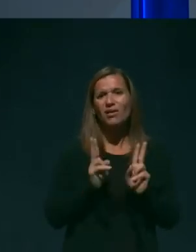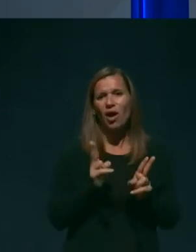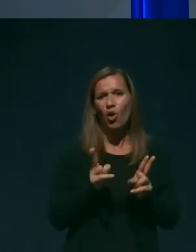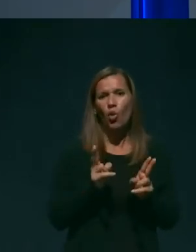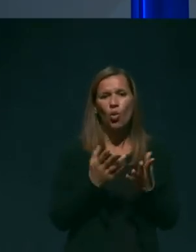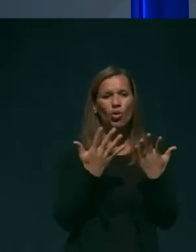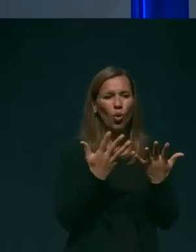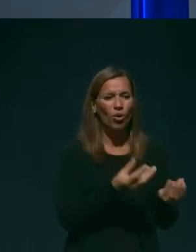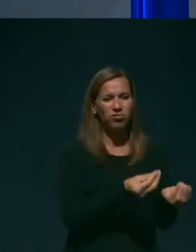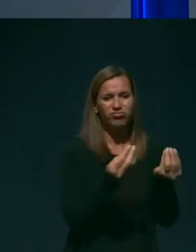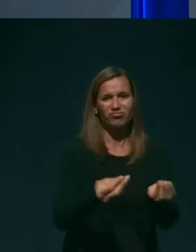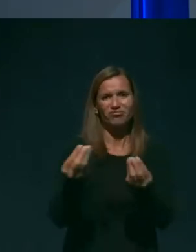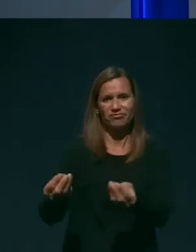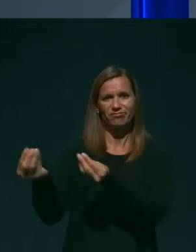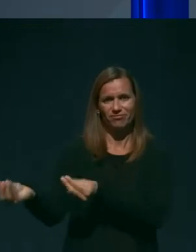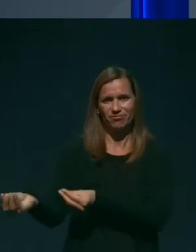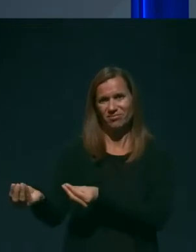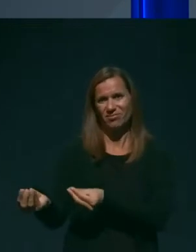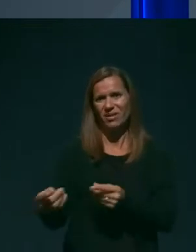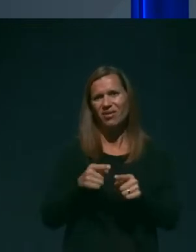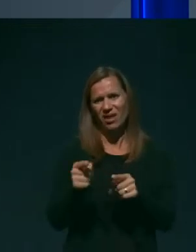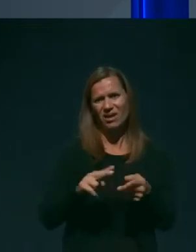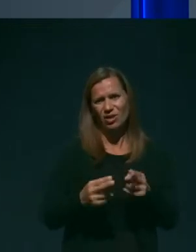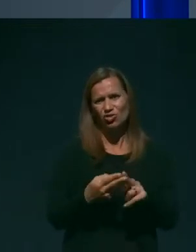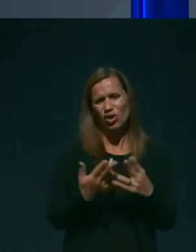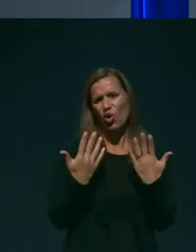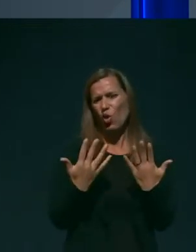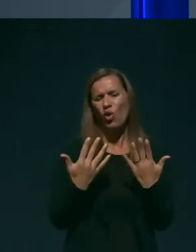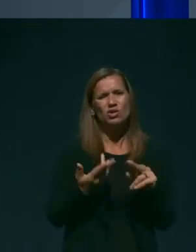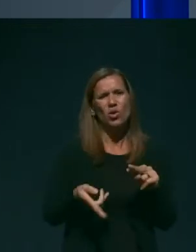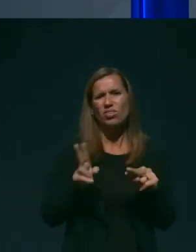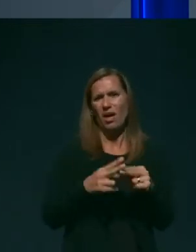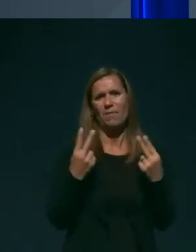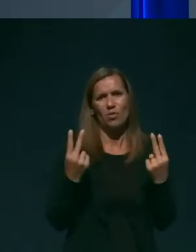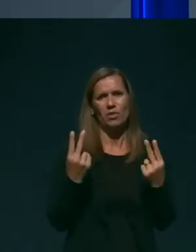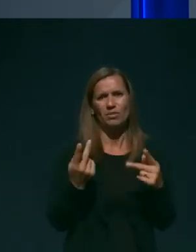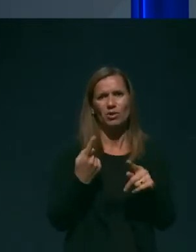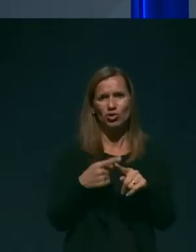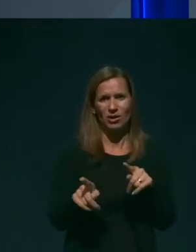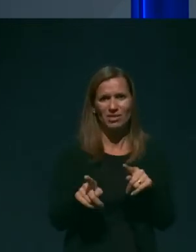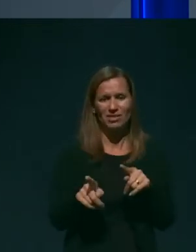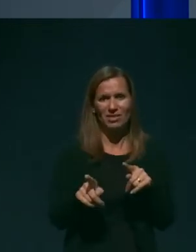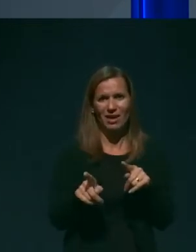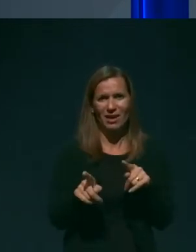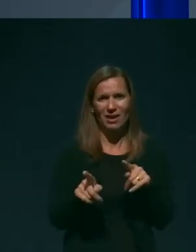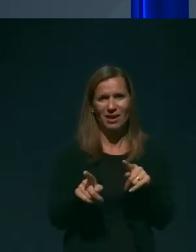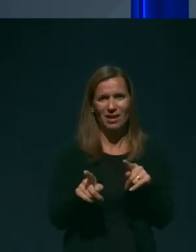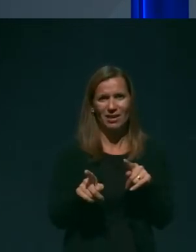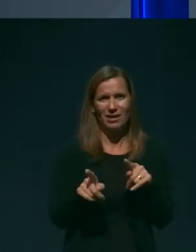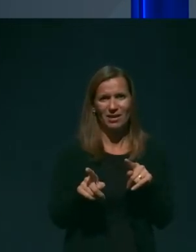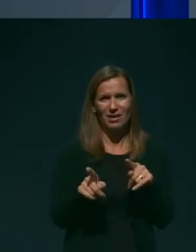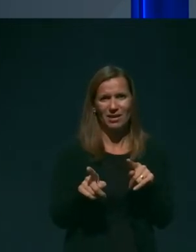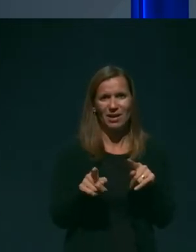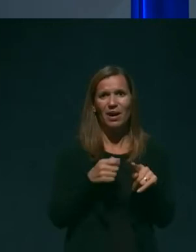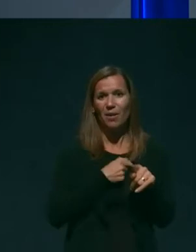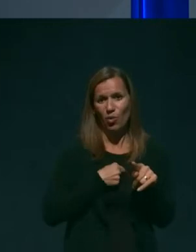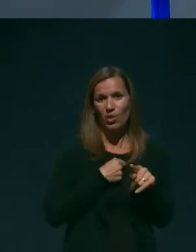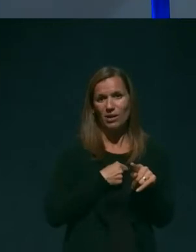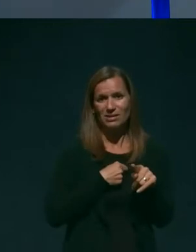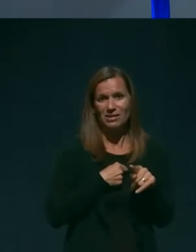v roke. In na ta način veste, da so roke najpomembnejši vektor te bolezni, pač prenaša virus in bolezen.